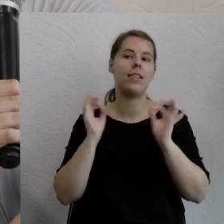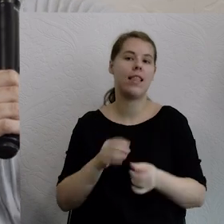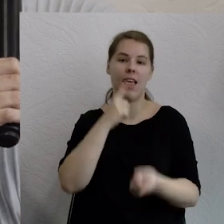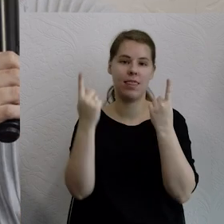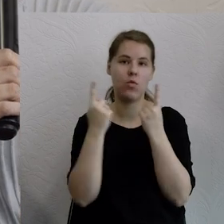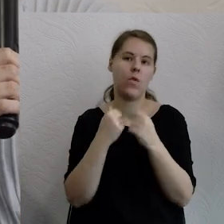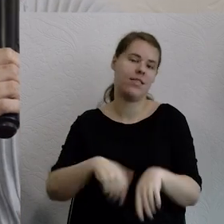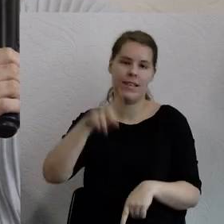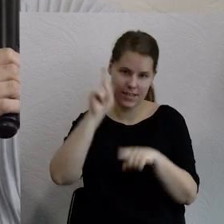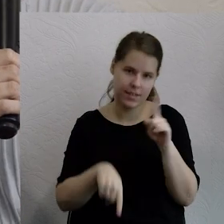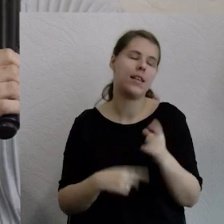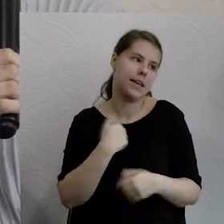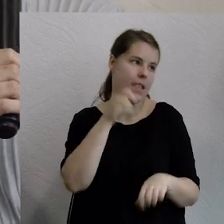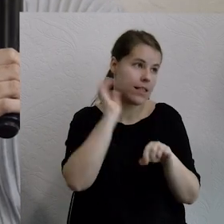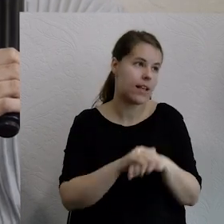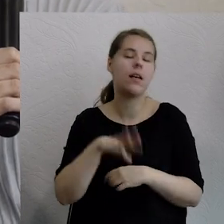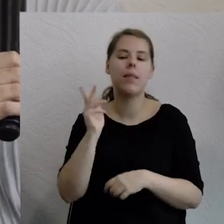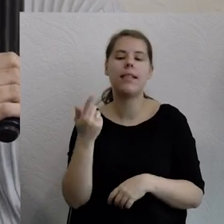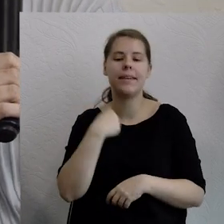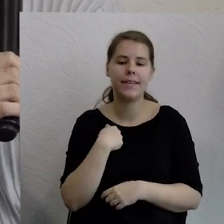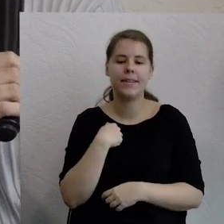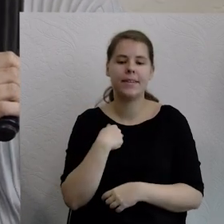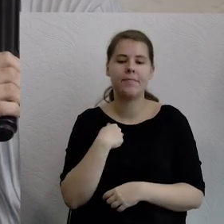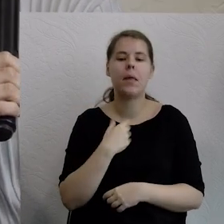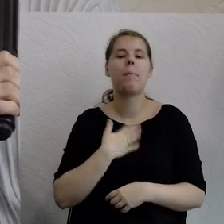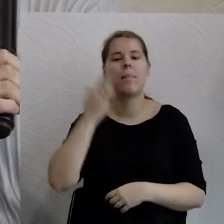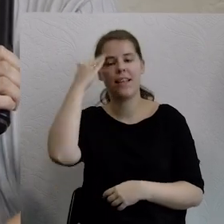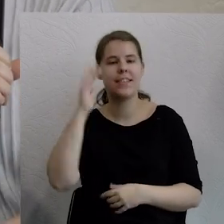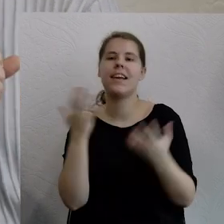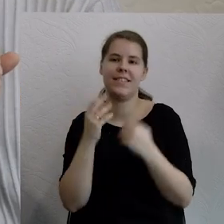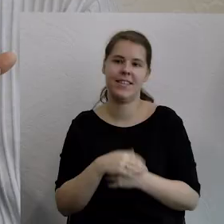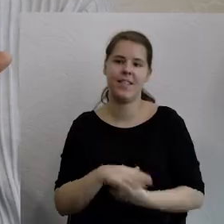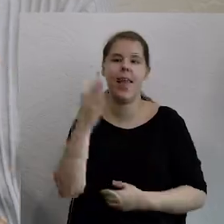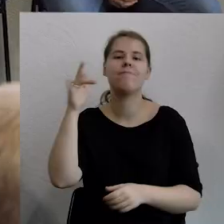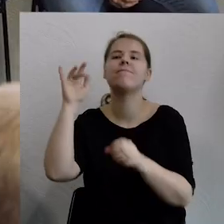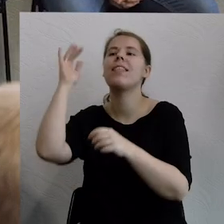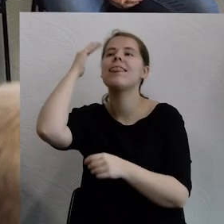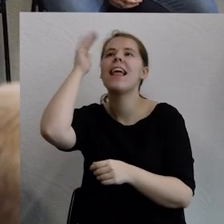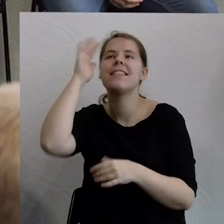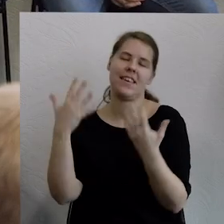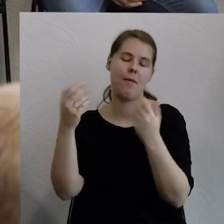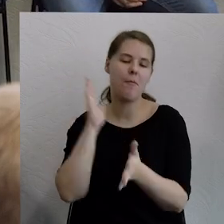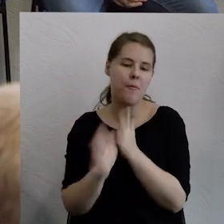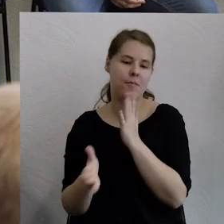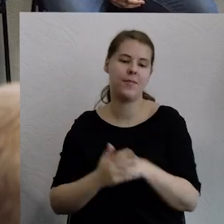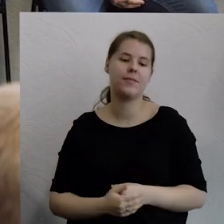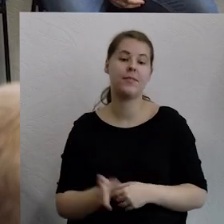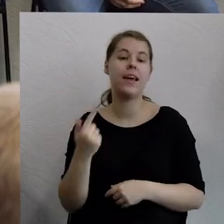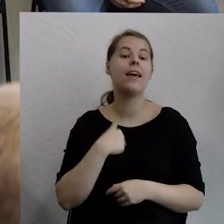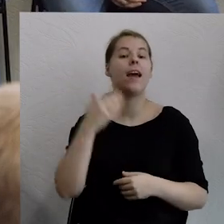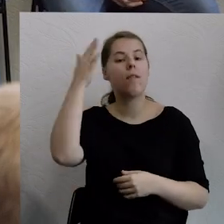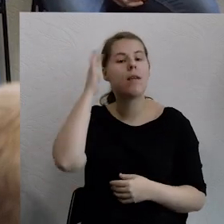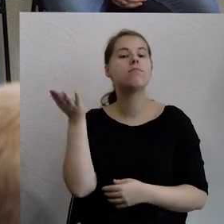procentach. Ale wciąż pokładam nadzieję w nadziei. Tak bym nazwała. I wiem, że ta wizja, którą przedstawiłam, wymaga